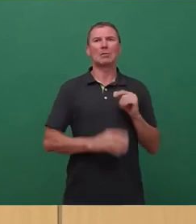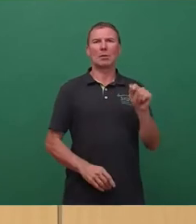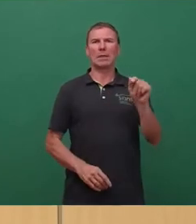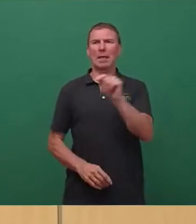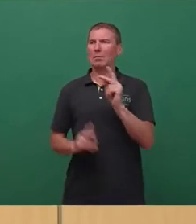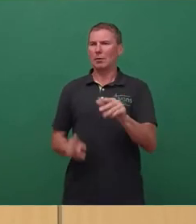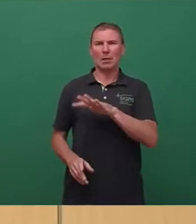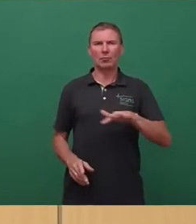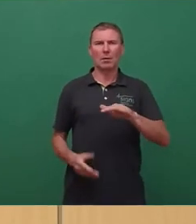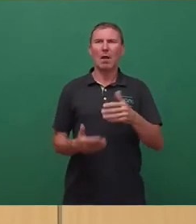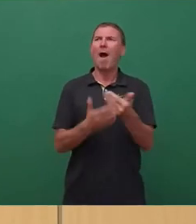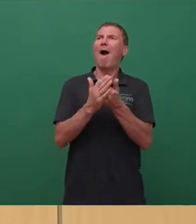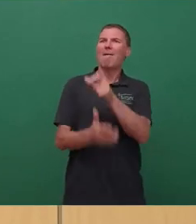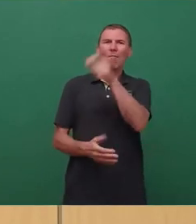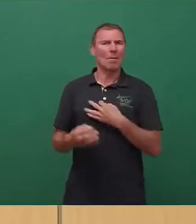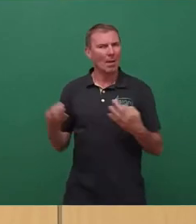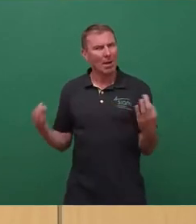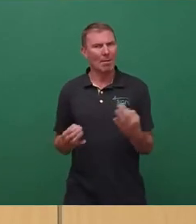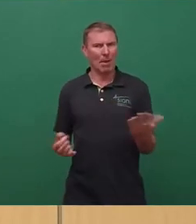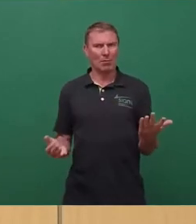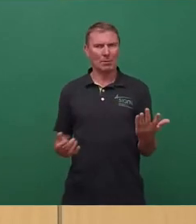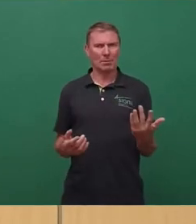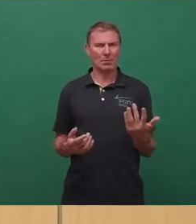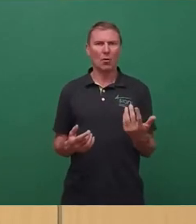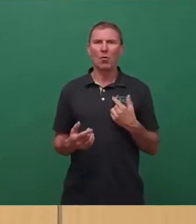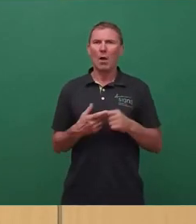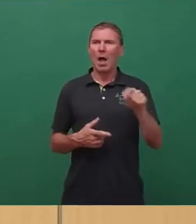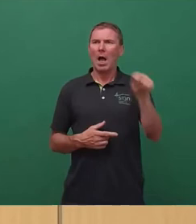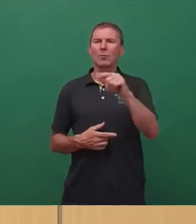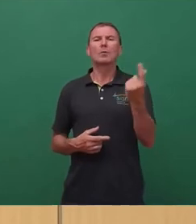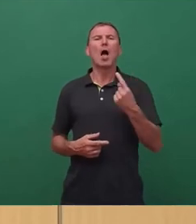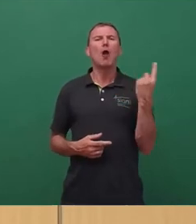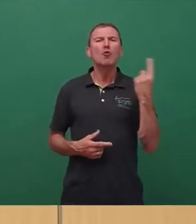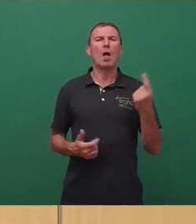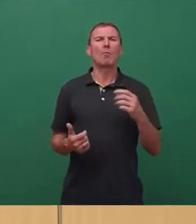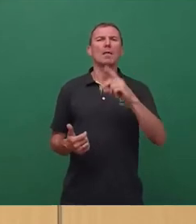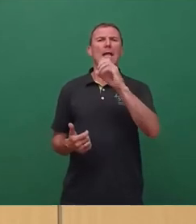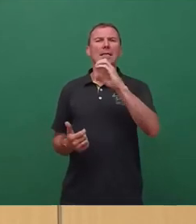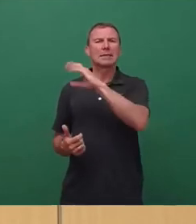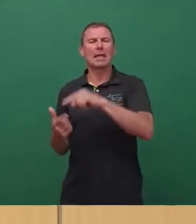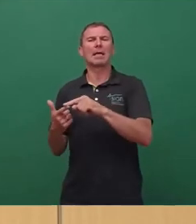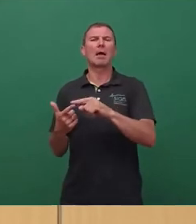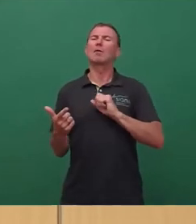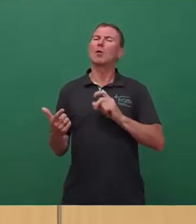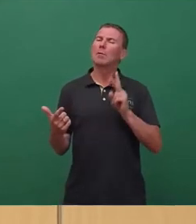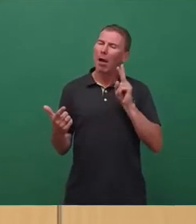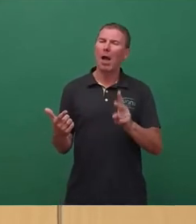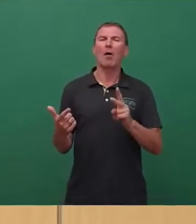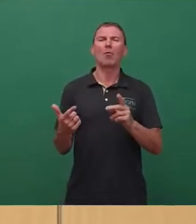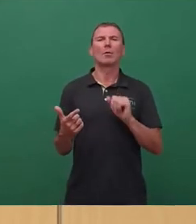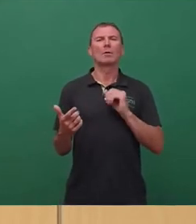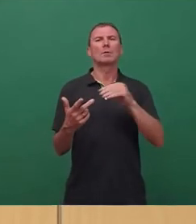Vorbilder auch für andere sind. Dazu gehört eben nicht bloß Dynamo DSC, dazu gehört eben ganz besonders gehören dazu. Auch die